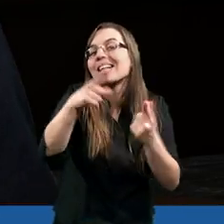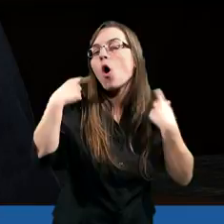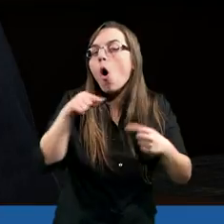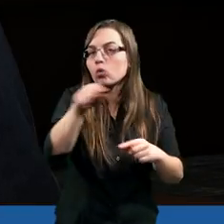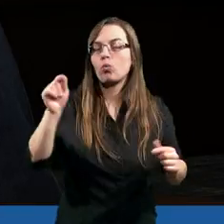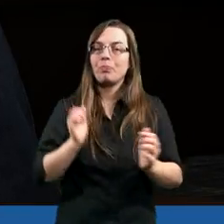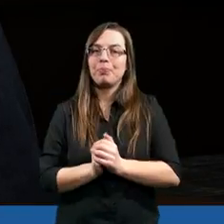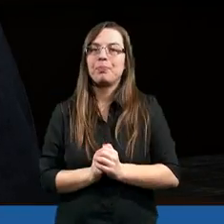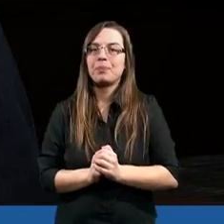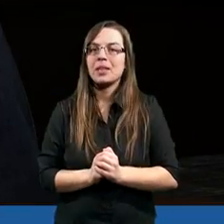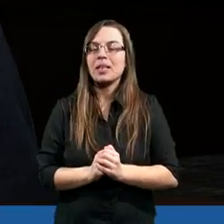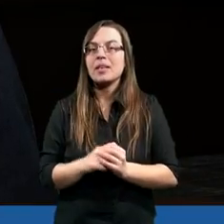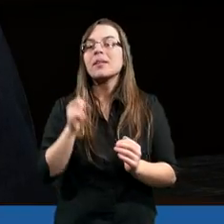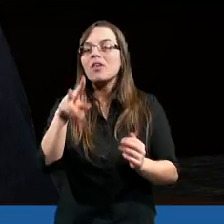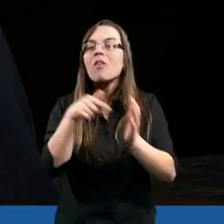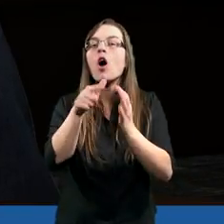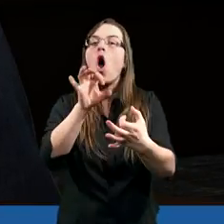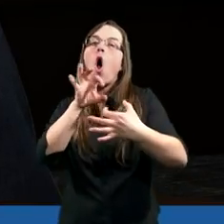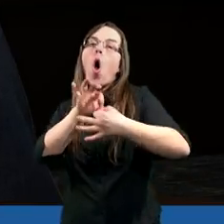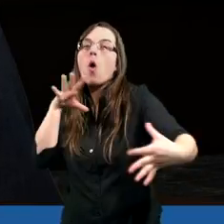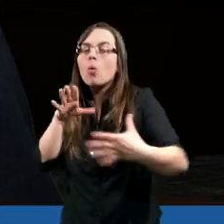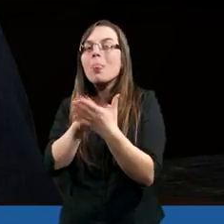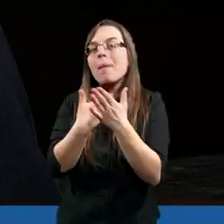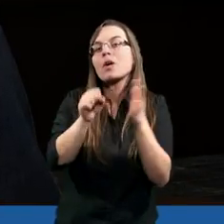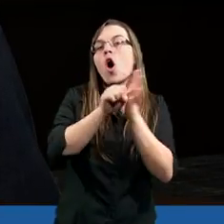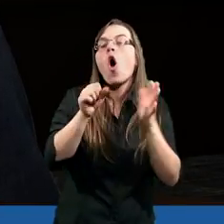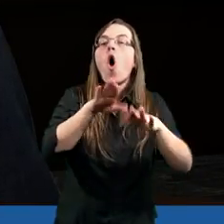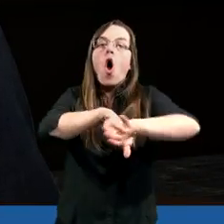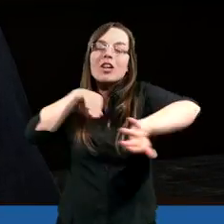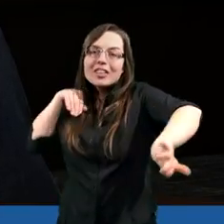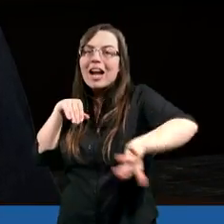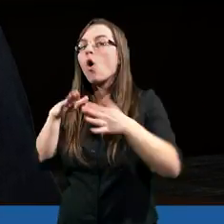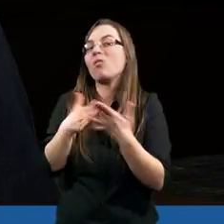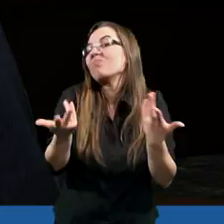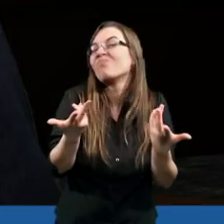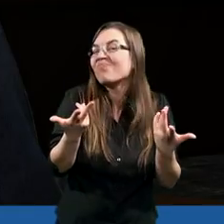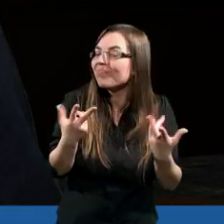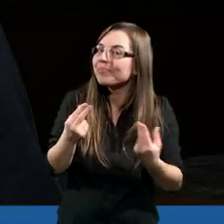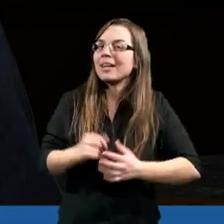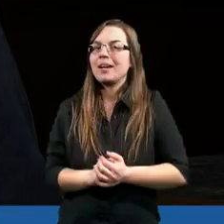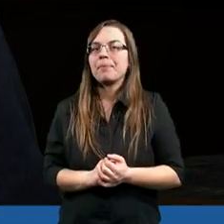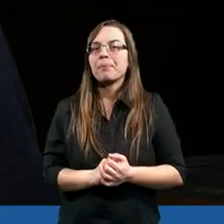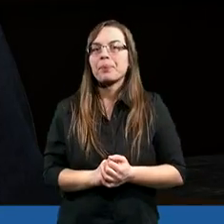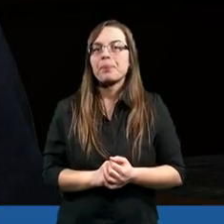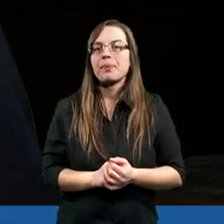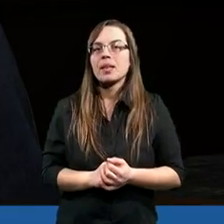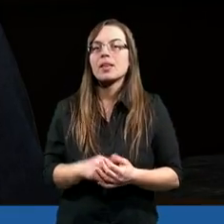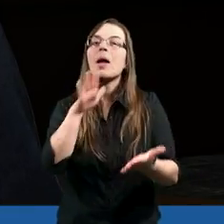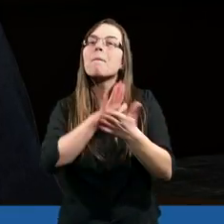ze świata, odłączonych, oddzielonych. I bez